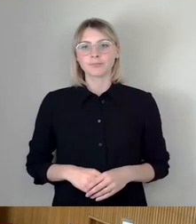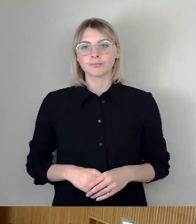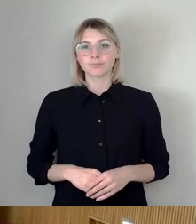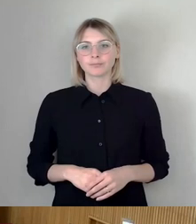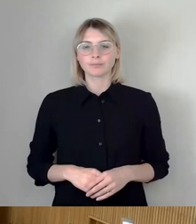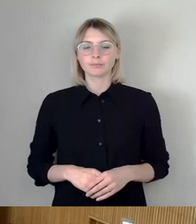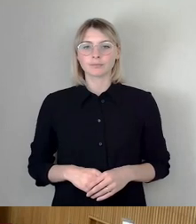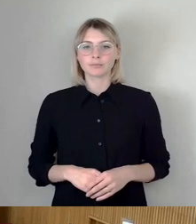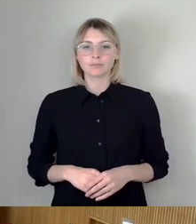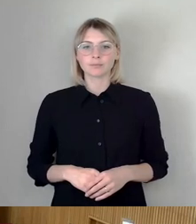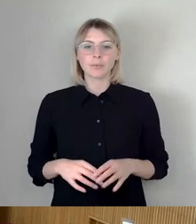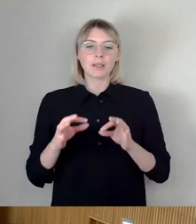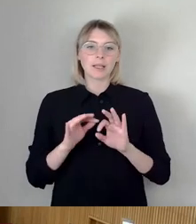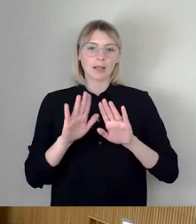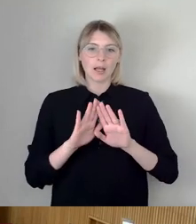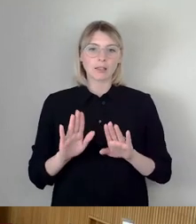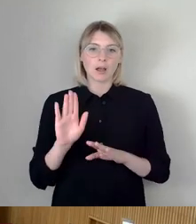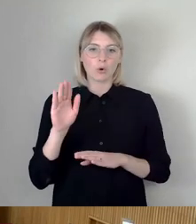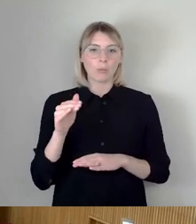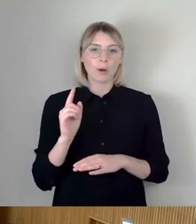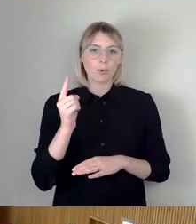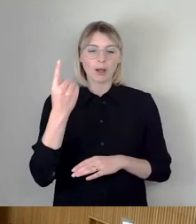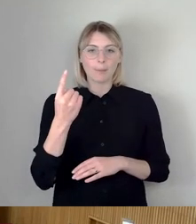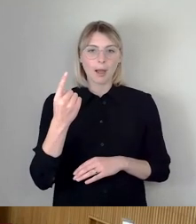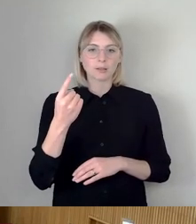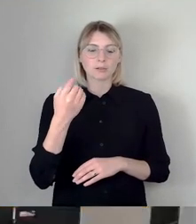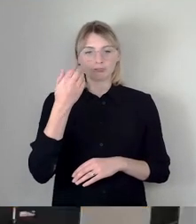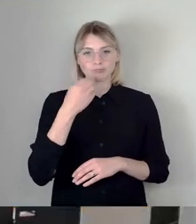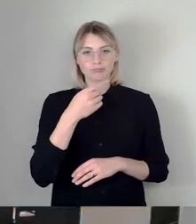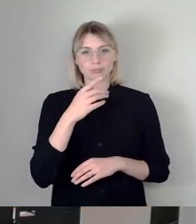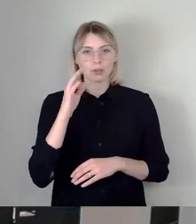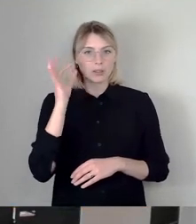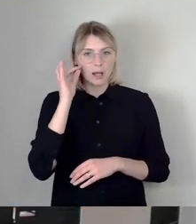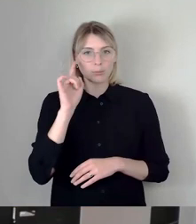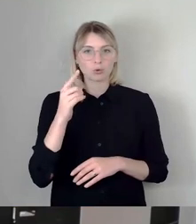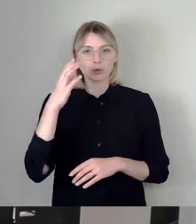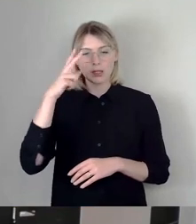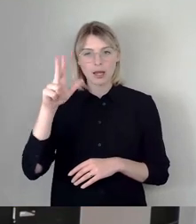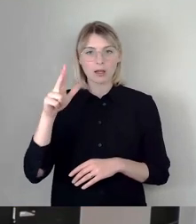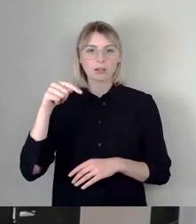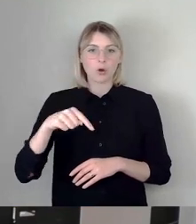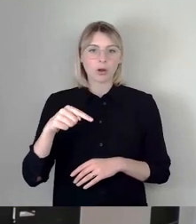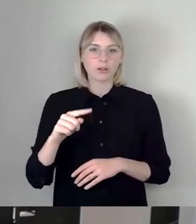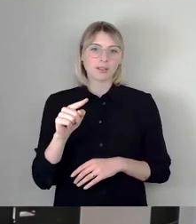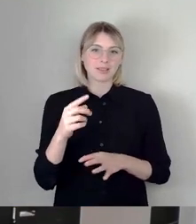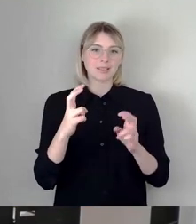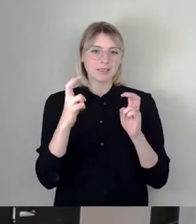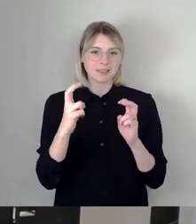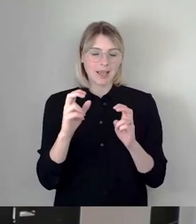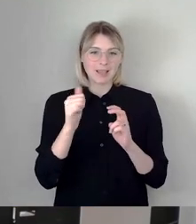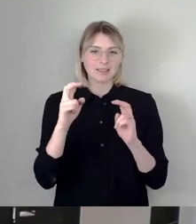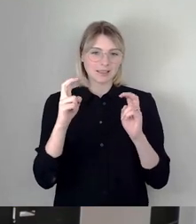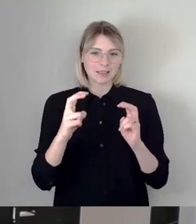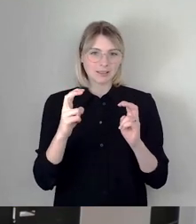Sehr geehrter Herr Oberbürgermeister, meine Damen und Herren, ich habe heute in der letzten Sitzung dieser Wahlperiode die